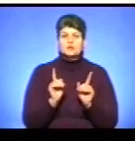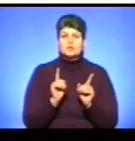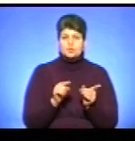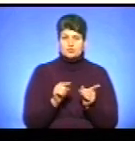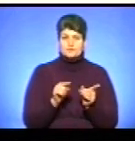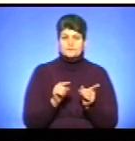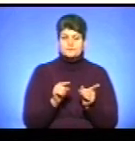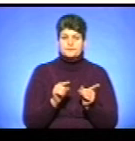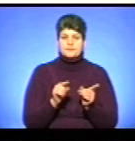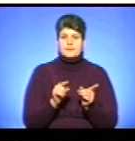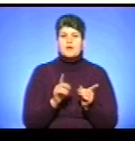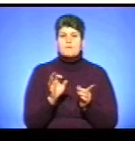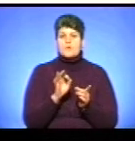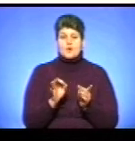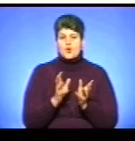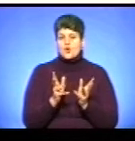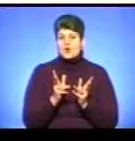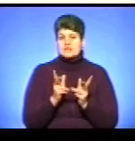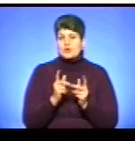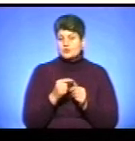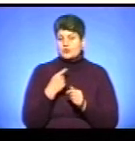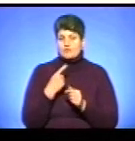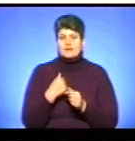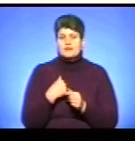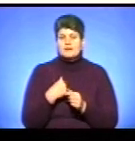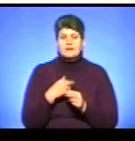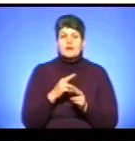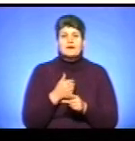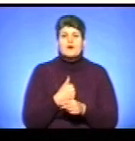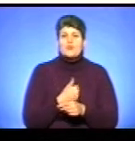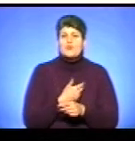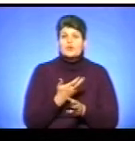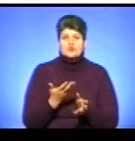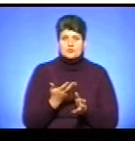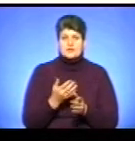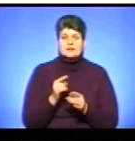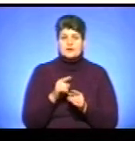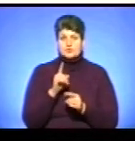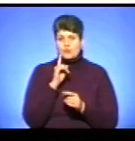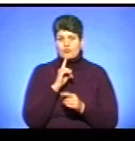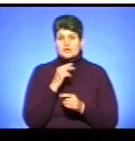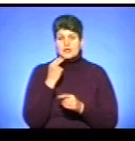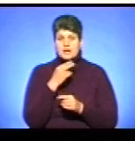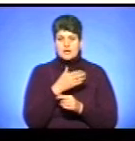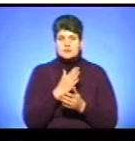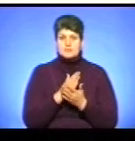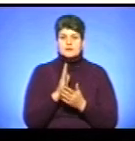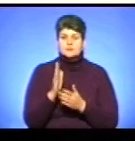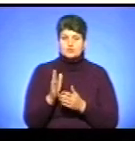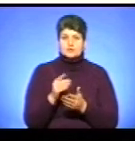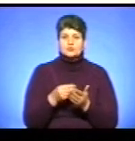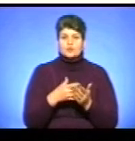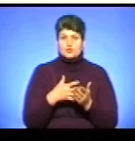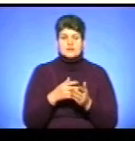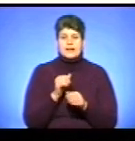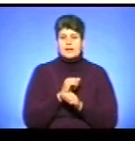Тому про розрахунки говорити так, коли я хочу, як я хочу, і чи там, якщо комфорт кращий, має бути дорожчий,